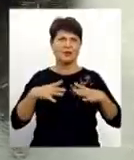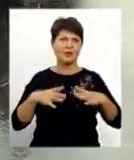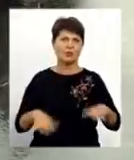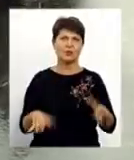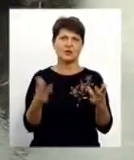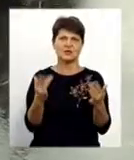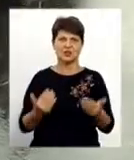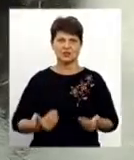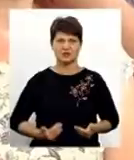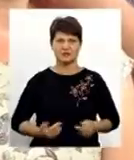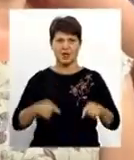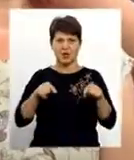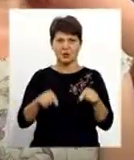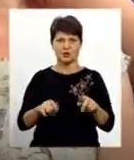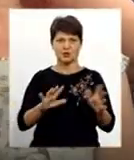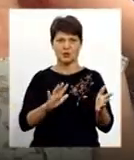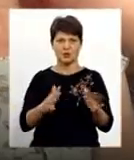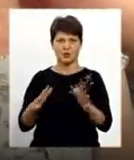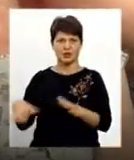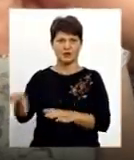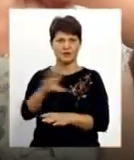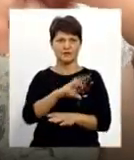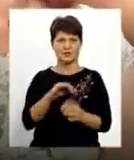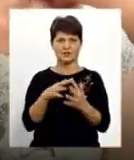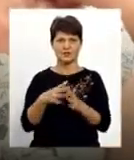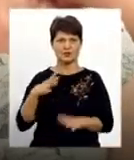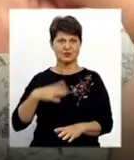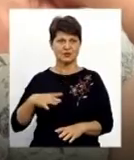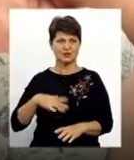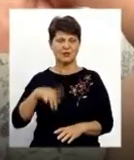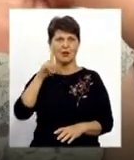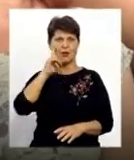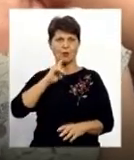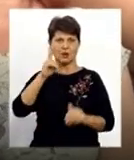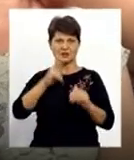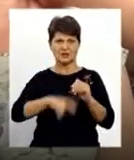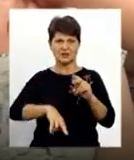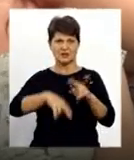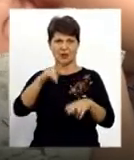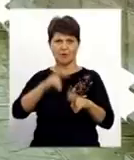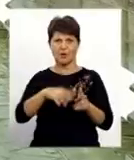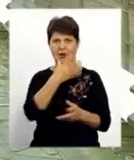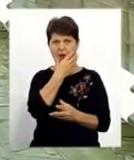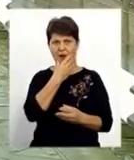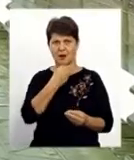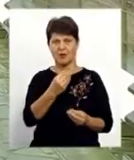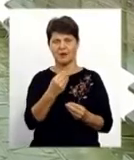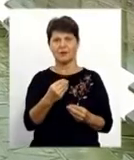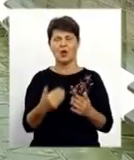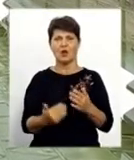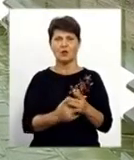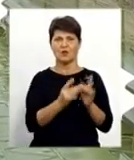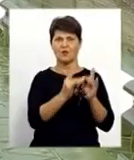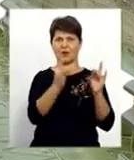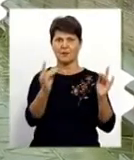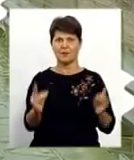живемо. Цю подію чекало все село, доки закінчиться міст. І все дуже гарно, красиво. Новозведений міст у